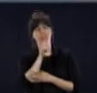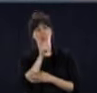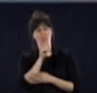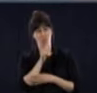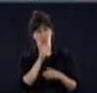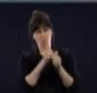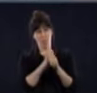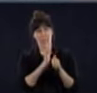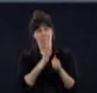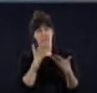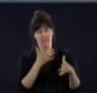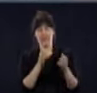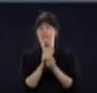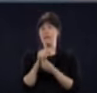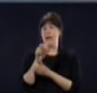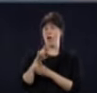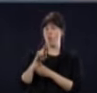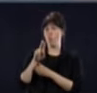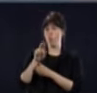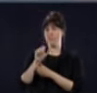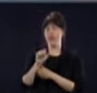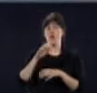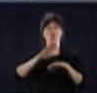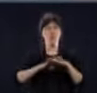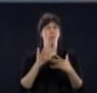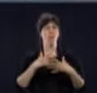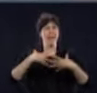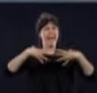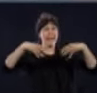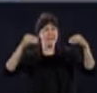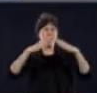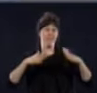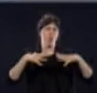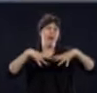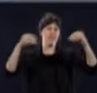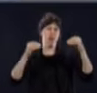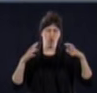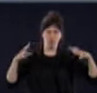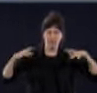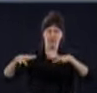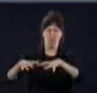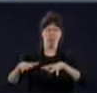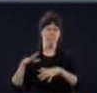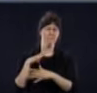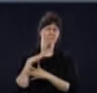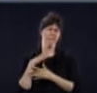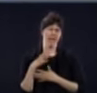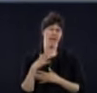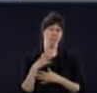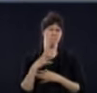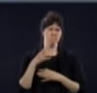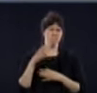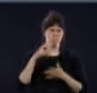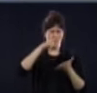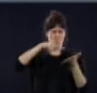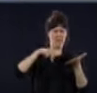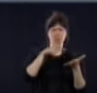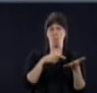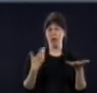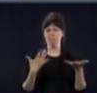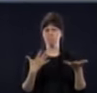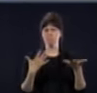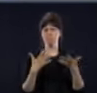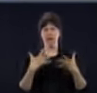vous et M. Arruda. Pourtant, dans le décret sur l'état d'urgence sanitaire, on peut lire, « Est interdit tout rassemblement, sauf dans le cas de rassemblements extérieurs,